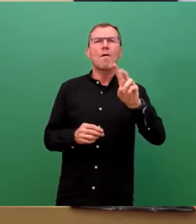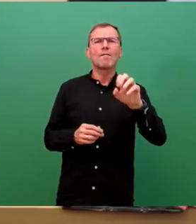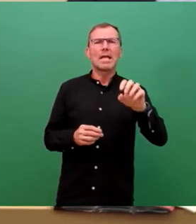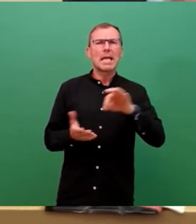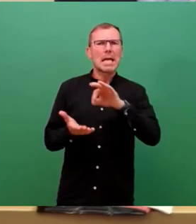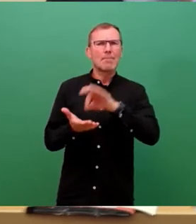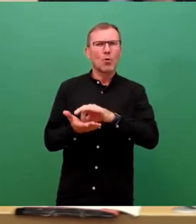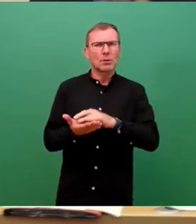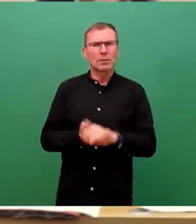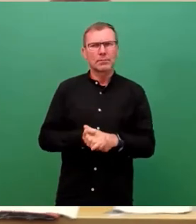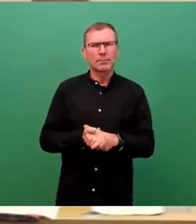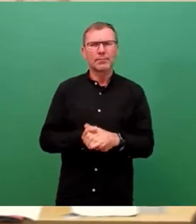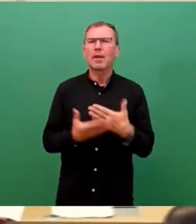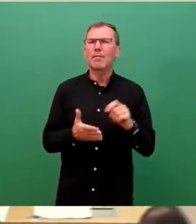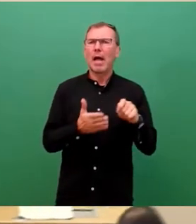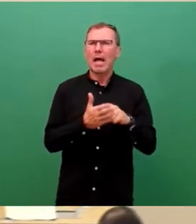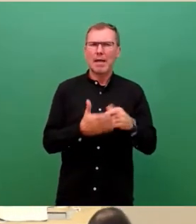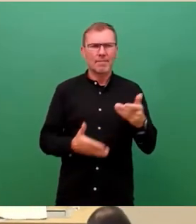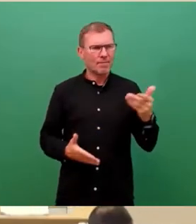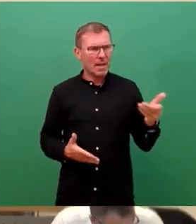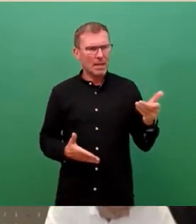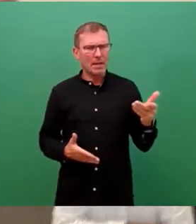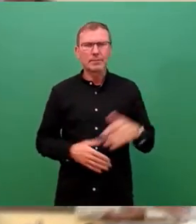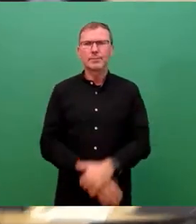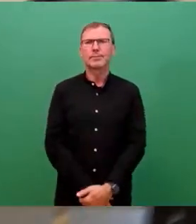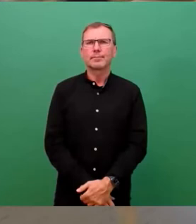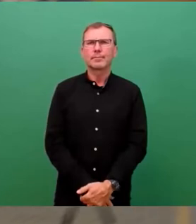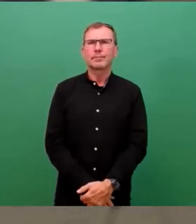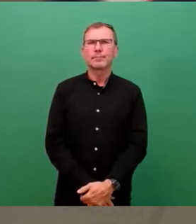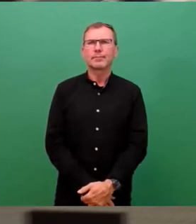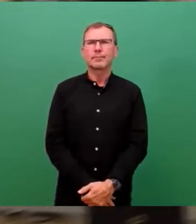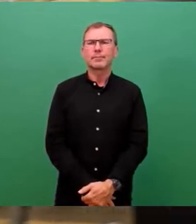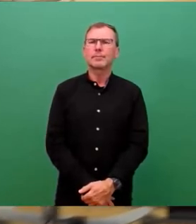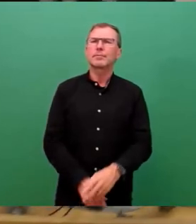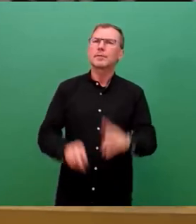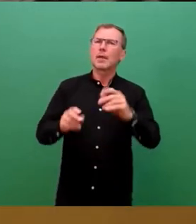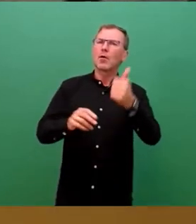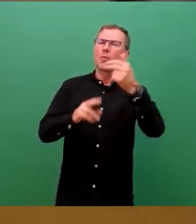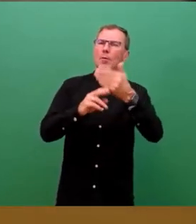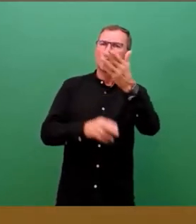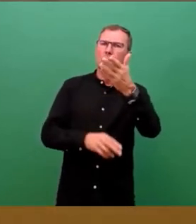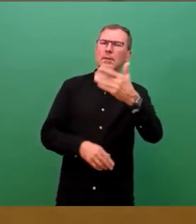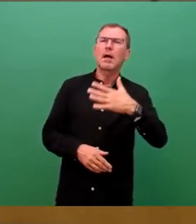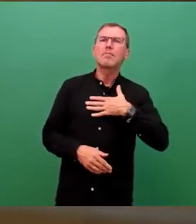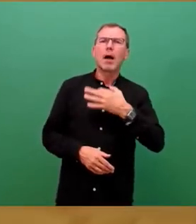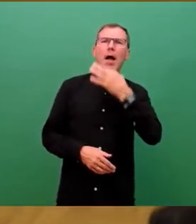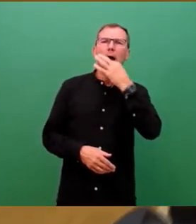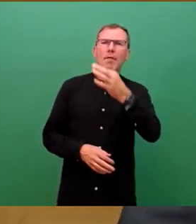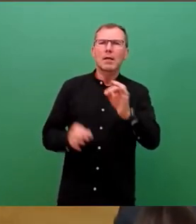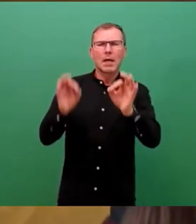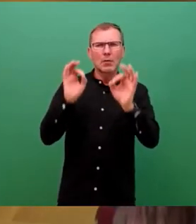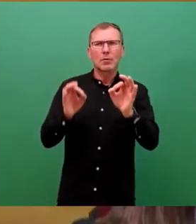Anfrage der Freien Wähler, Frau Dagen, bitte schön. Ja, sehr geehrter Herr Oberbürgermeister, meine Frage wurde mir konkret als